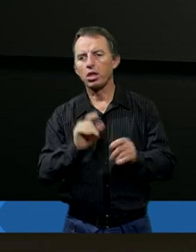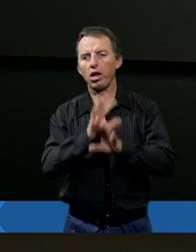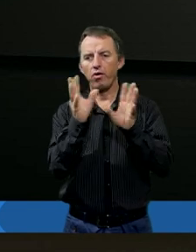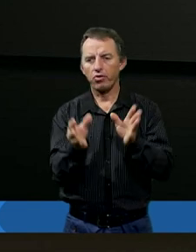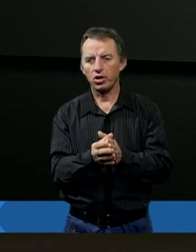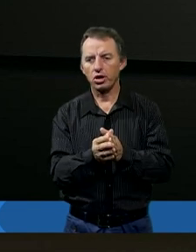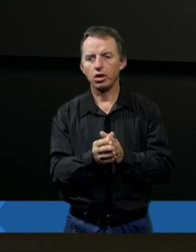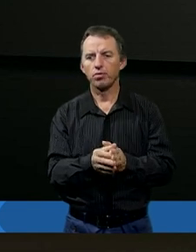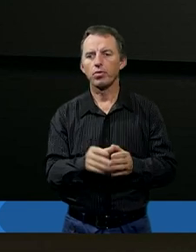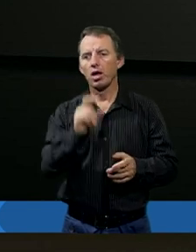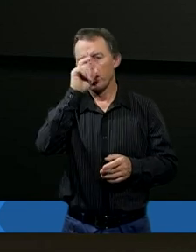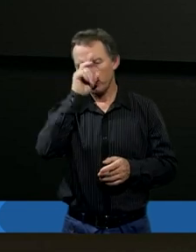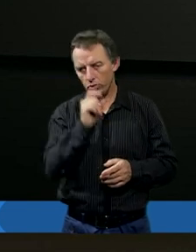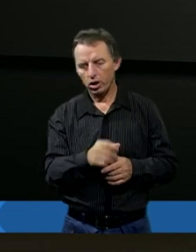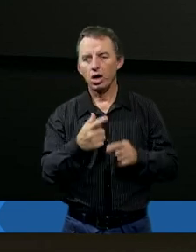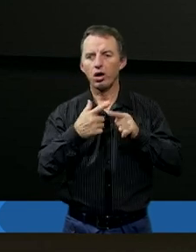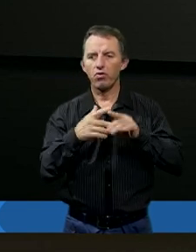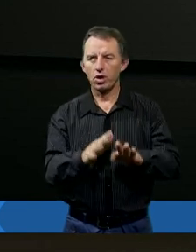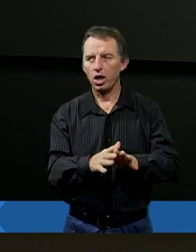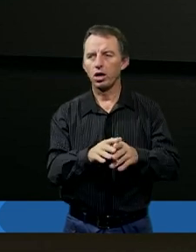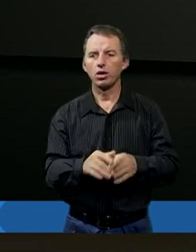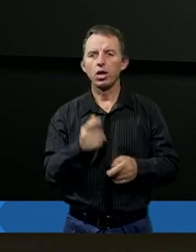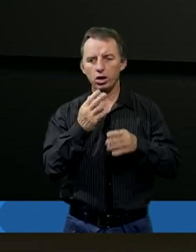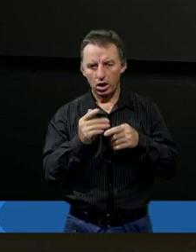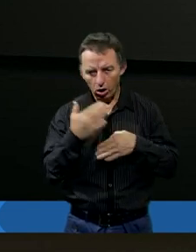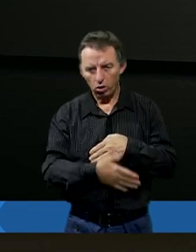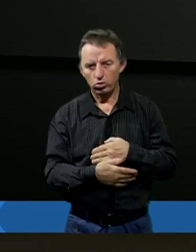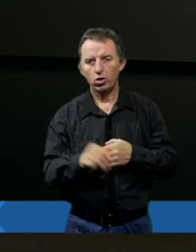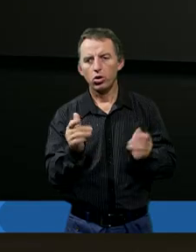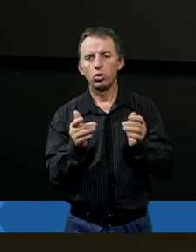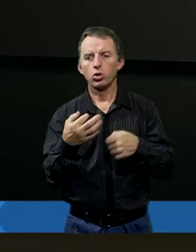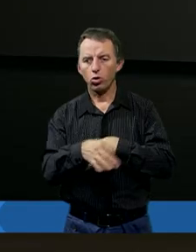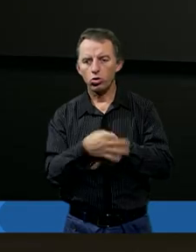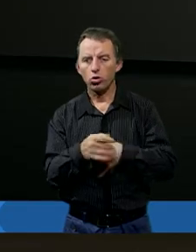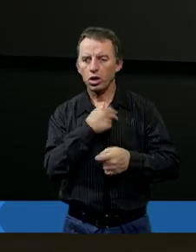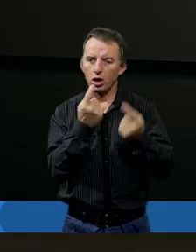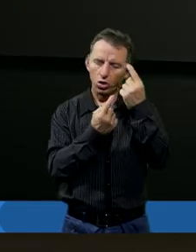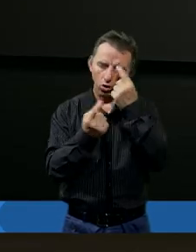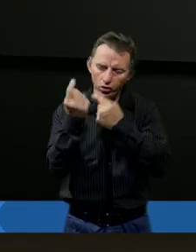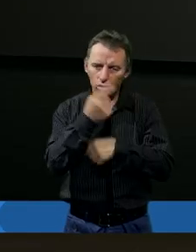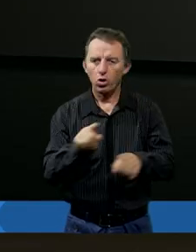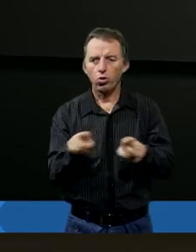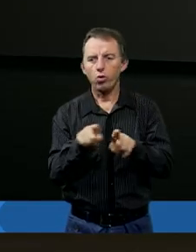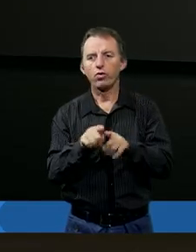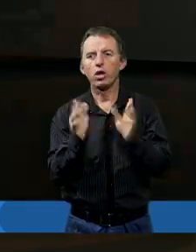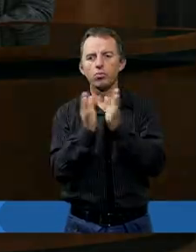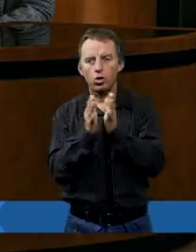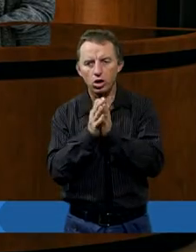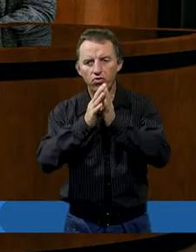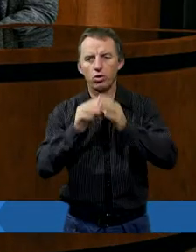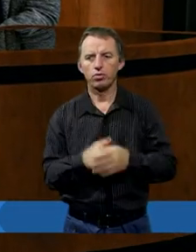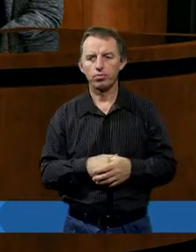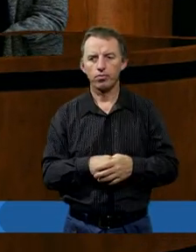wszystkim w złych chwilach. I zakończmy teraz to nasze studium, te nasze rozważania również modlitwą.